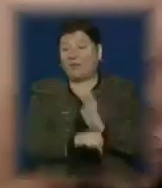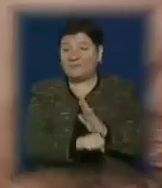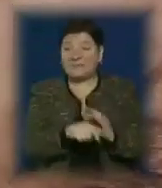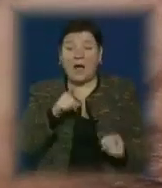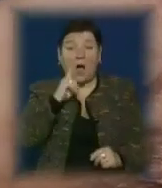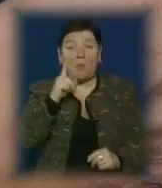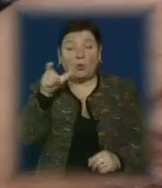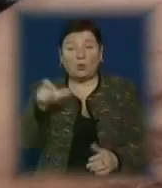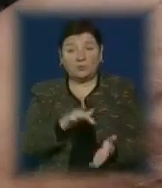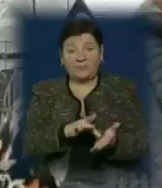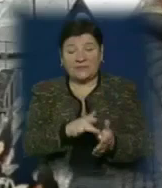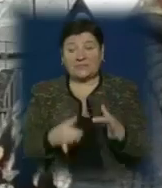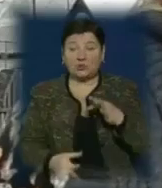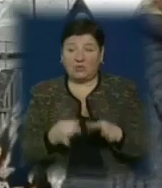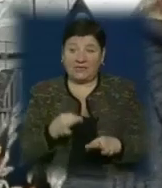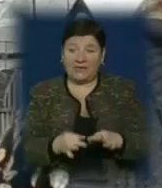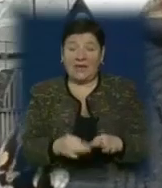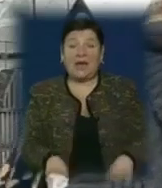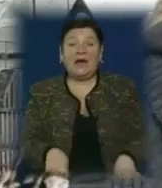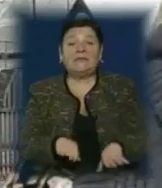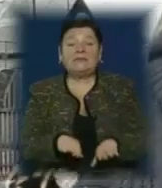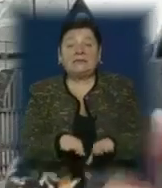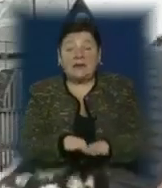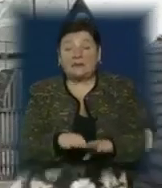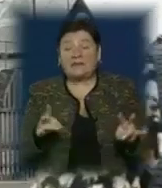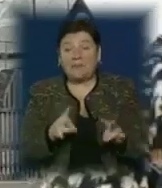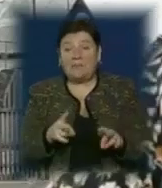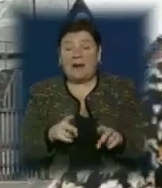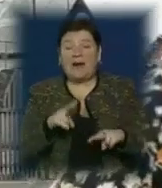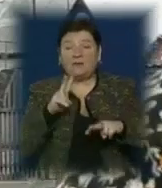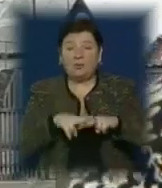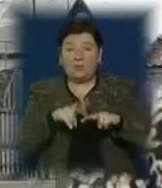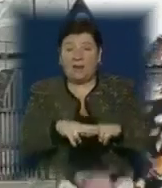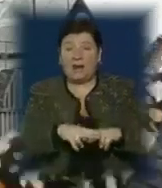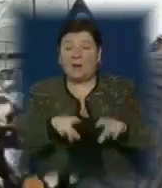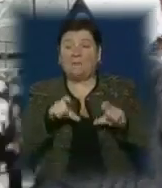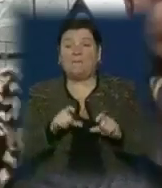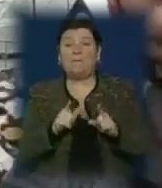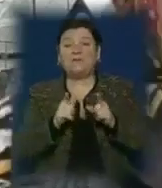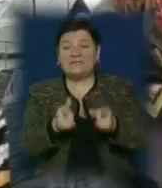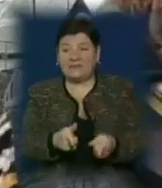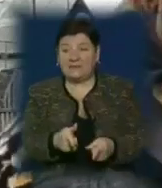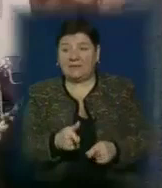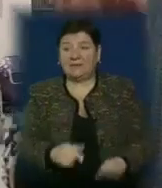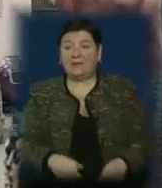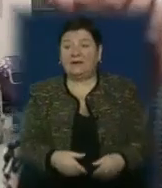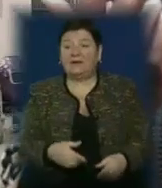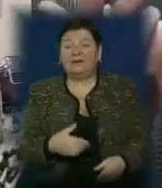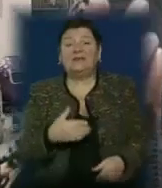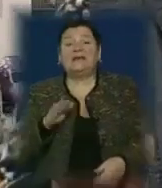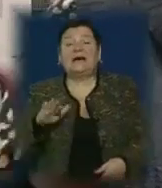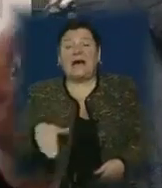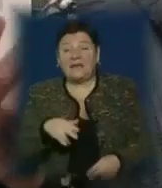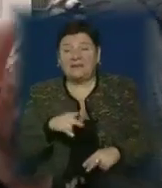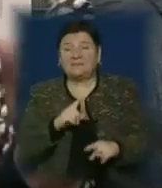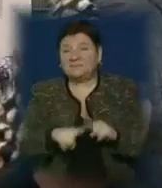тому вимагають його засудити. Не можна його посадити, бо той його занесуть, а там його пускають. Вона вже його